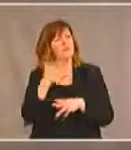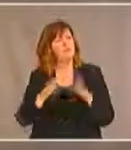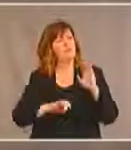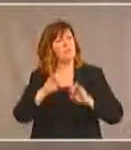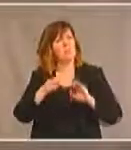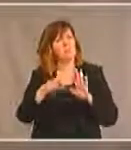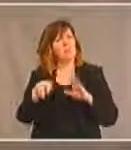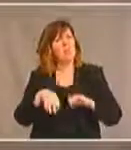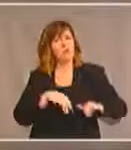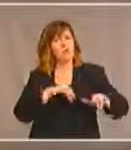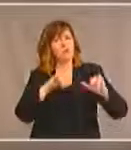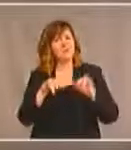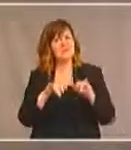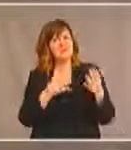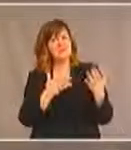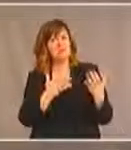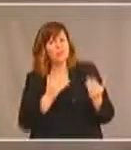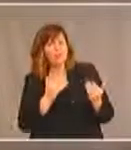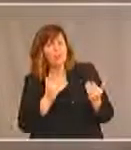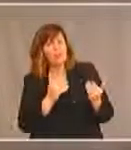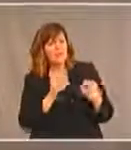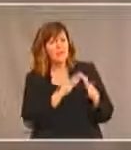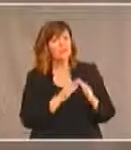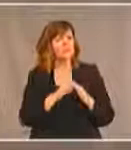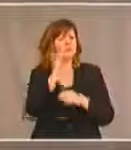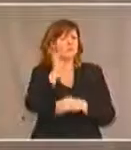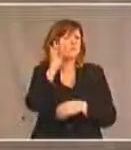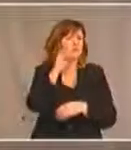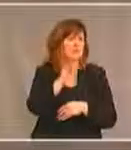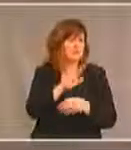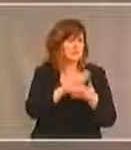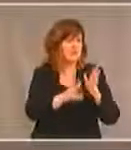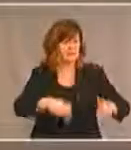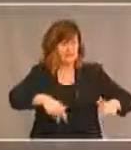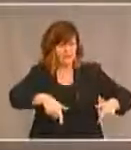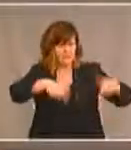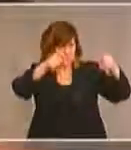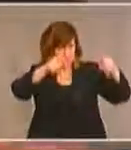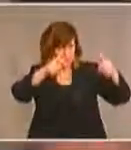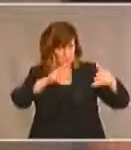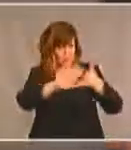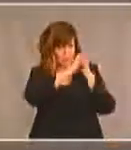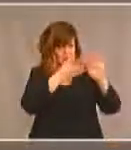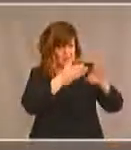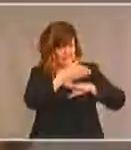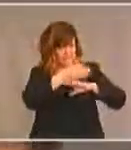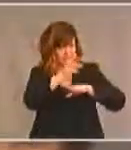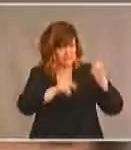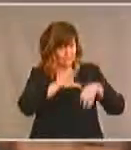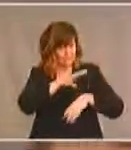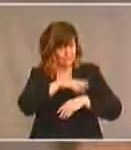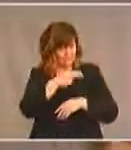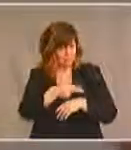communautés autochtones surtout lorsqu'il est question de rendre les bâtiments accessibles aux personnes vivant avec un handicap